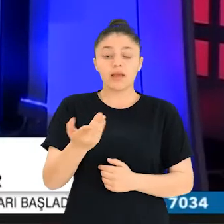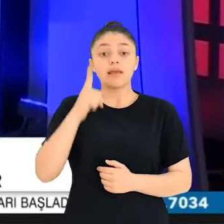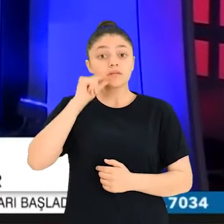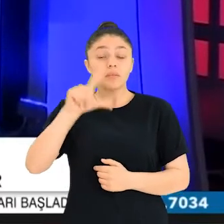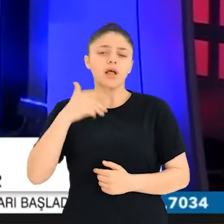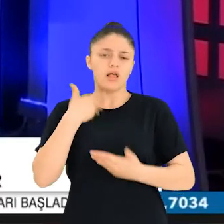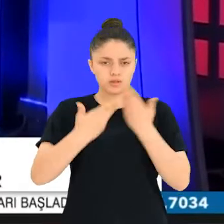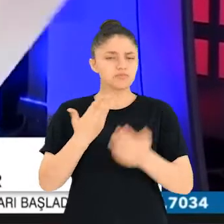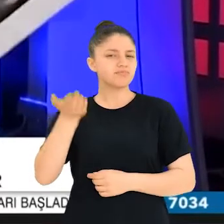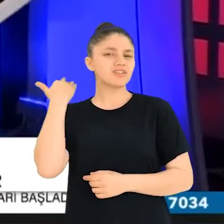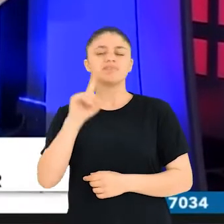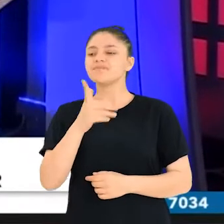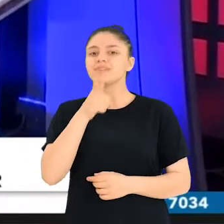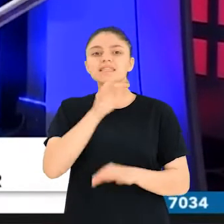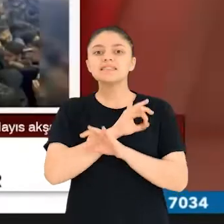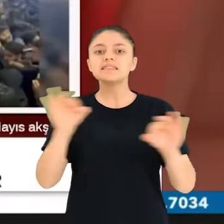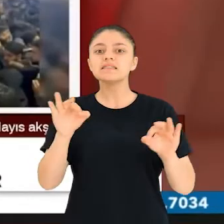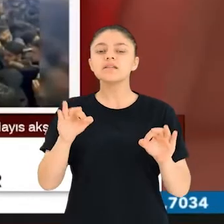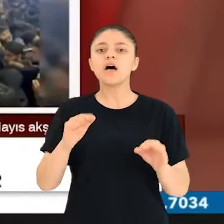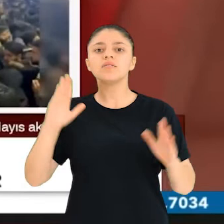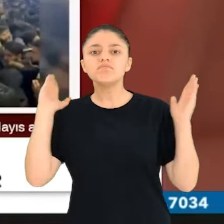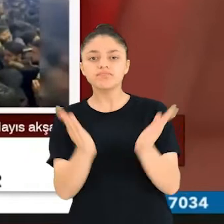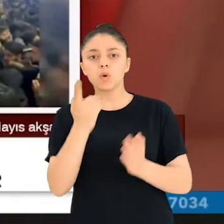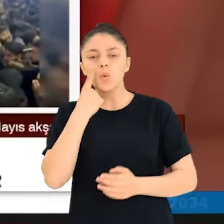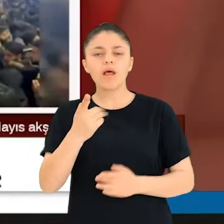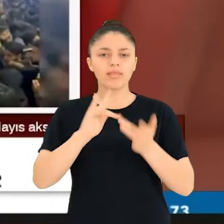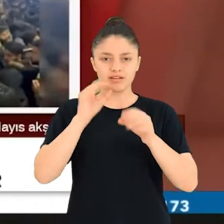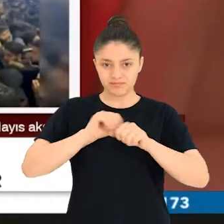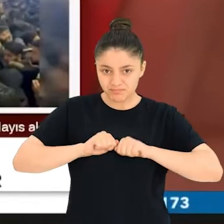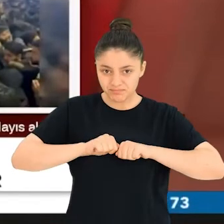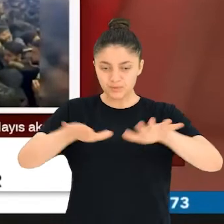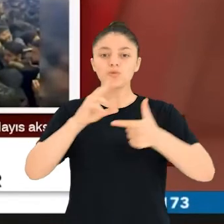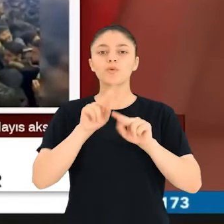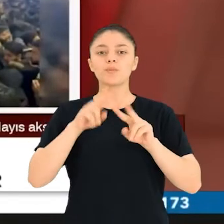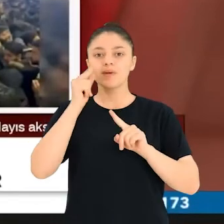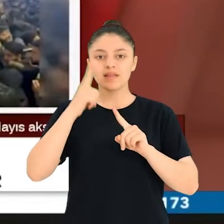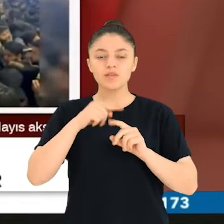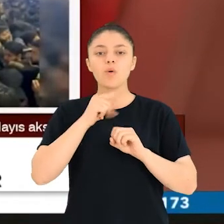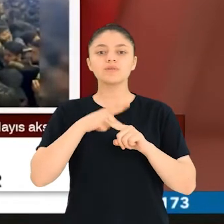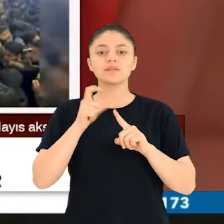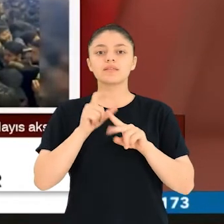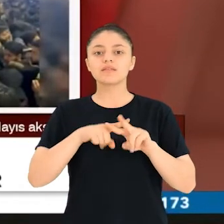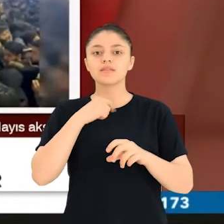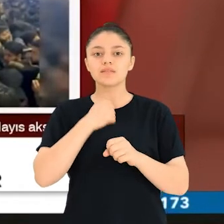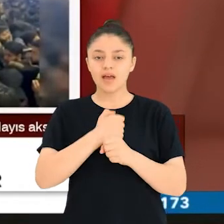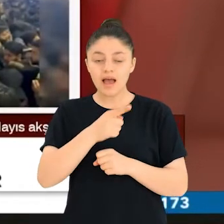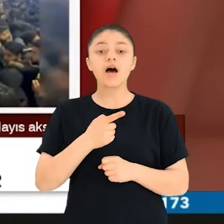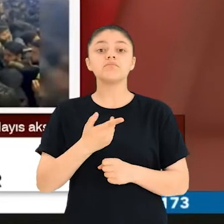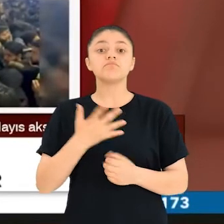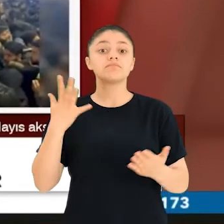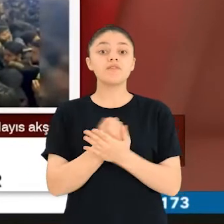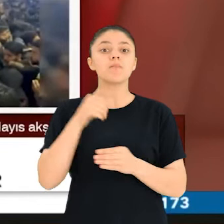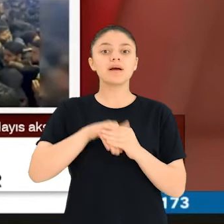insanların sayın bakan geçtiğimiz günlerde bir Sessiz İstila isminde internet üzerinden yayılan ve Ümit Özdağ'ın Zafer Partisi Genel Başkanı'nın